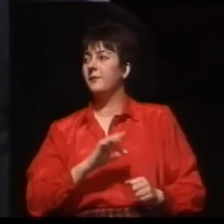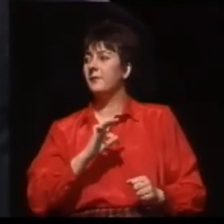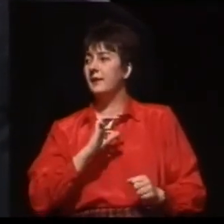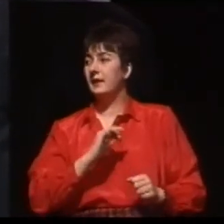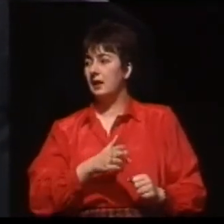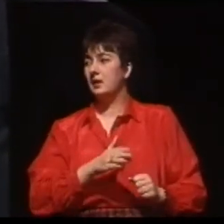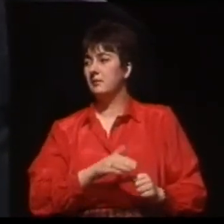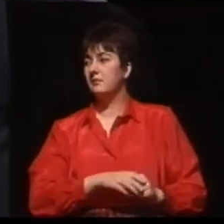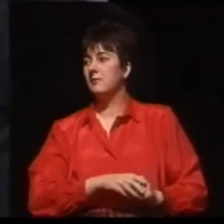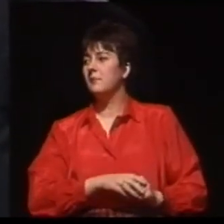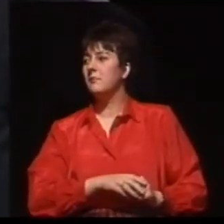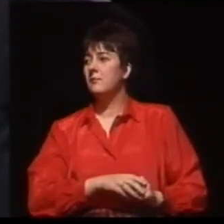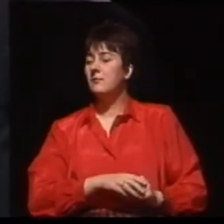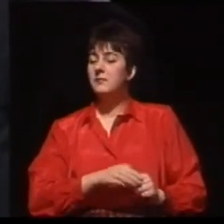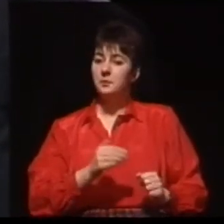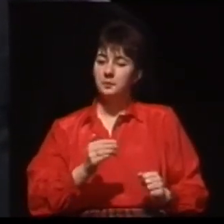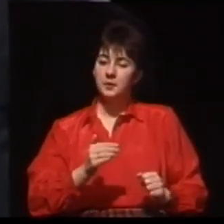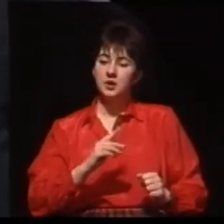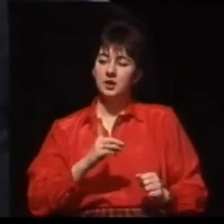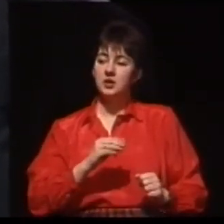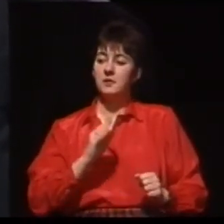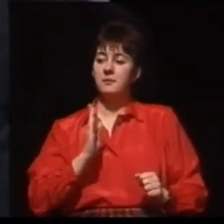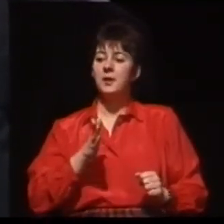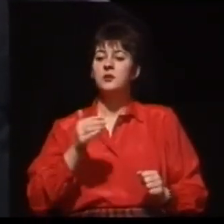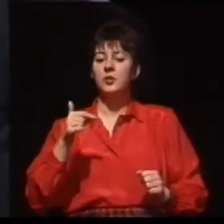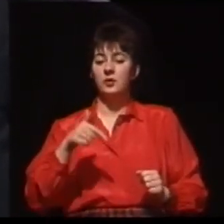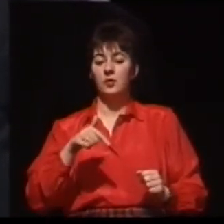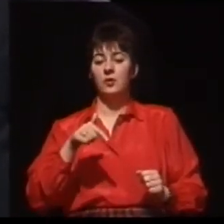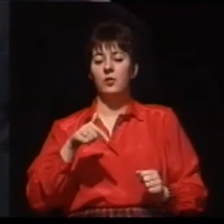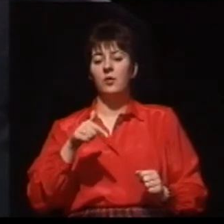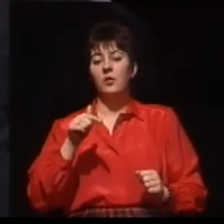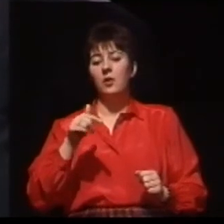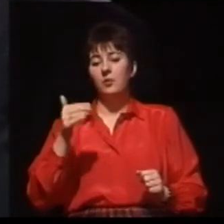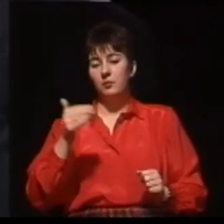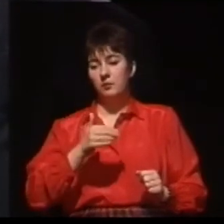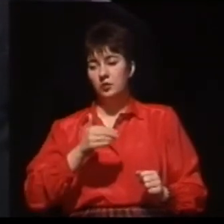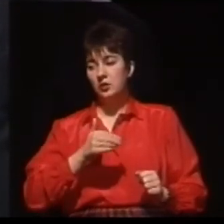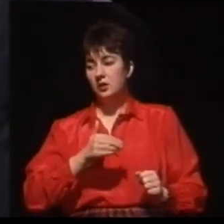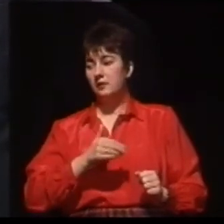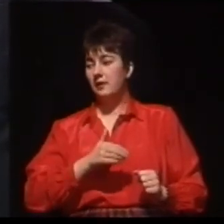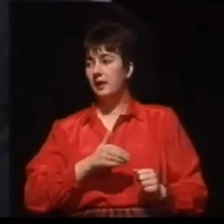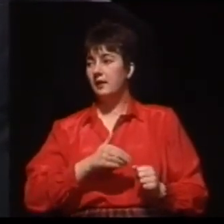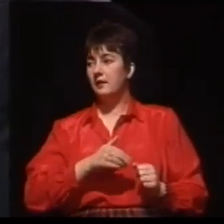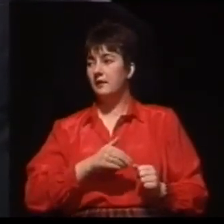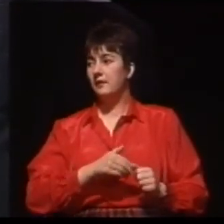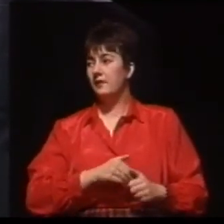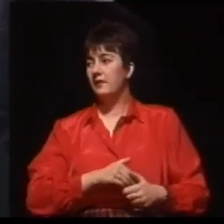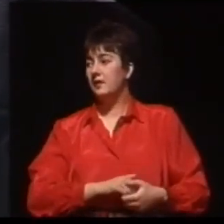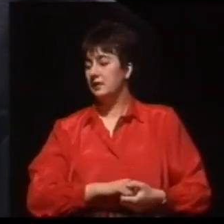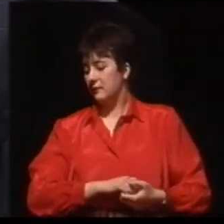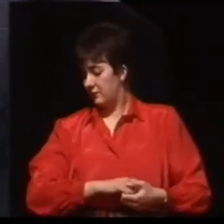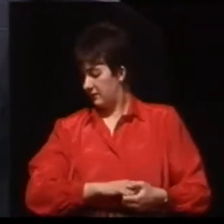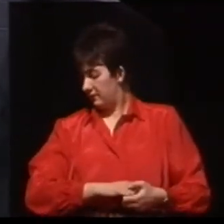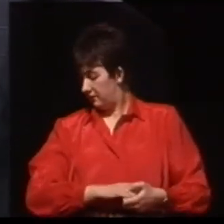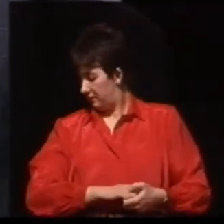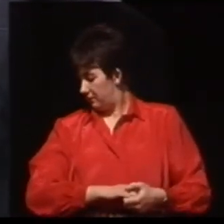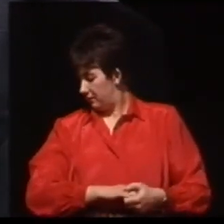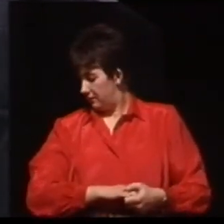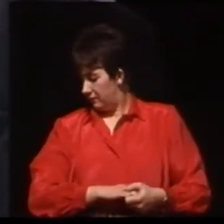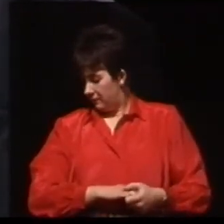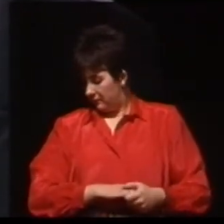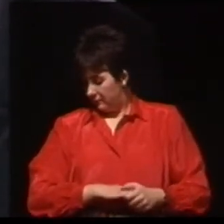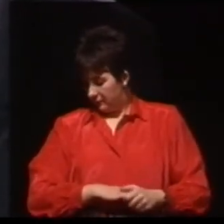czy całych gotowych urządzeń wysokospecjalistycznych, służących do badań diagnostycznych i do rehabilitacyjnych w dłuższej